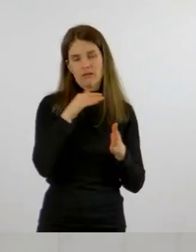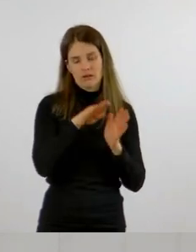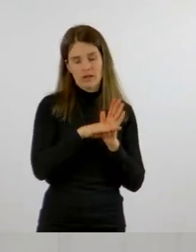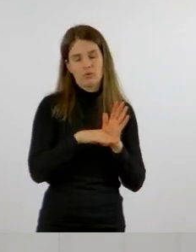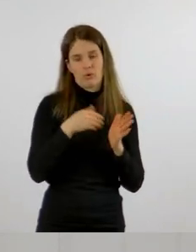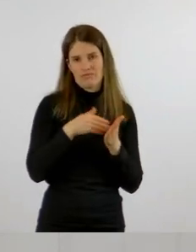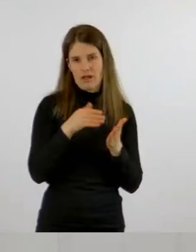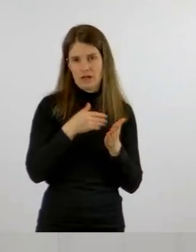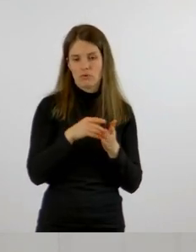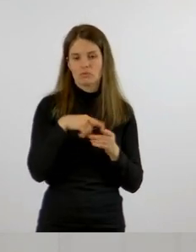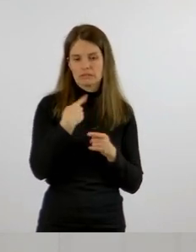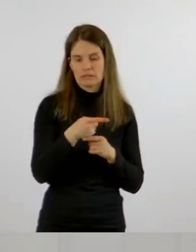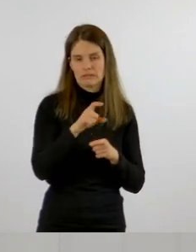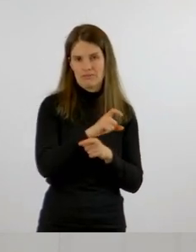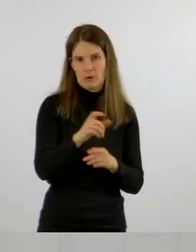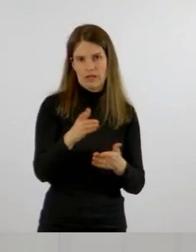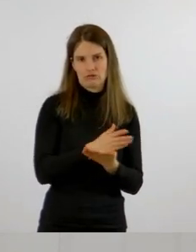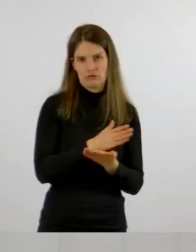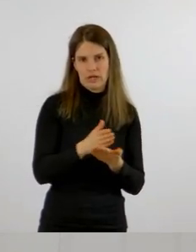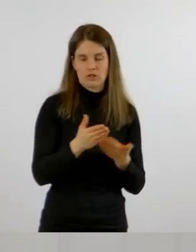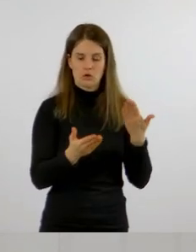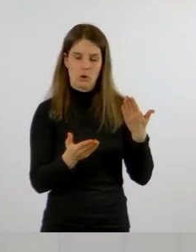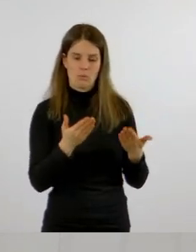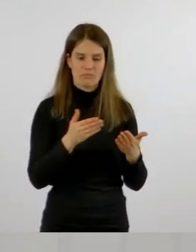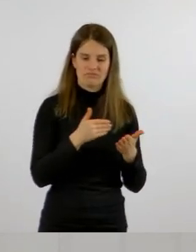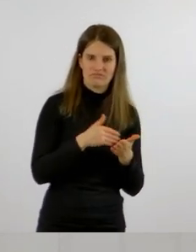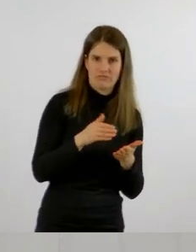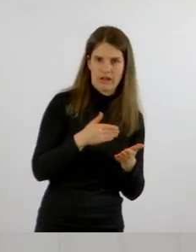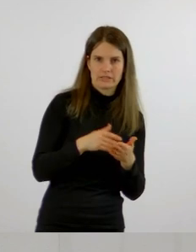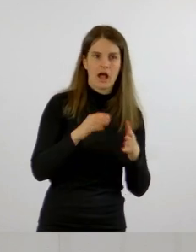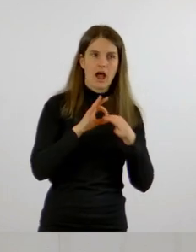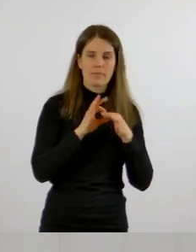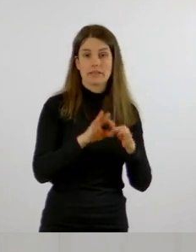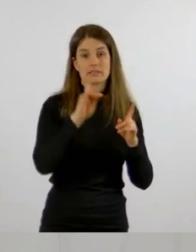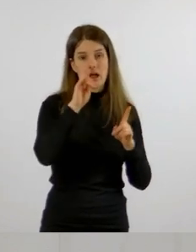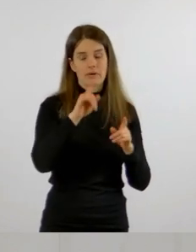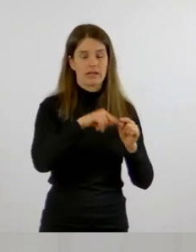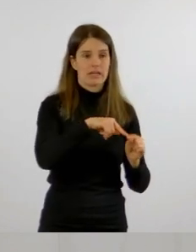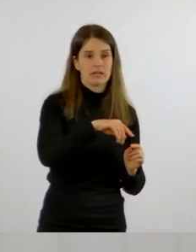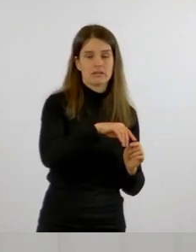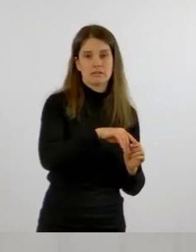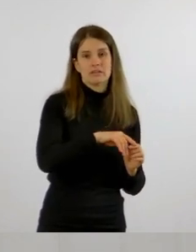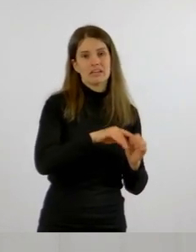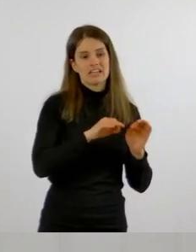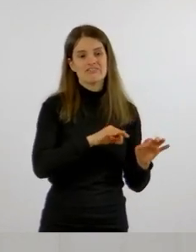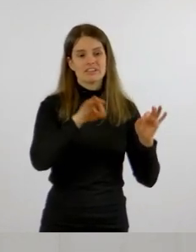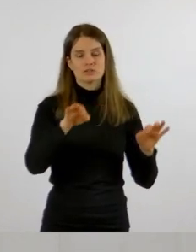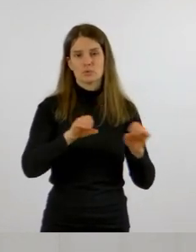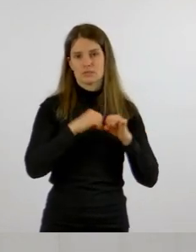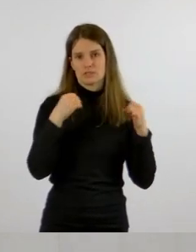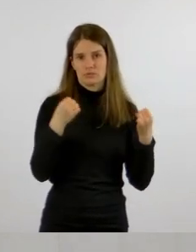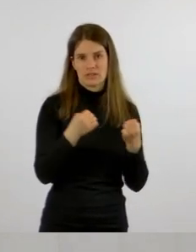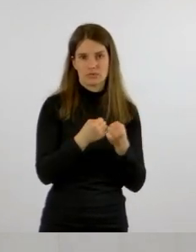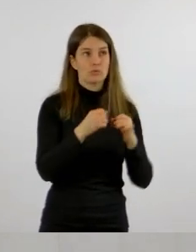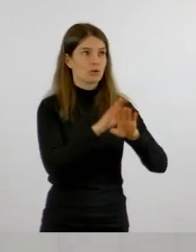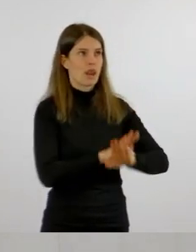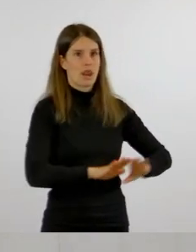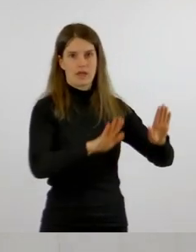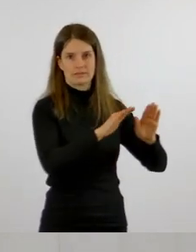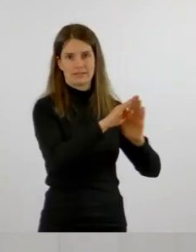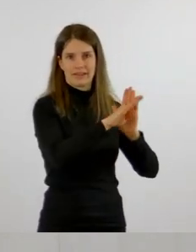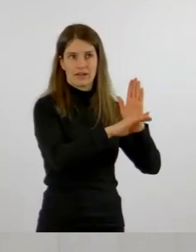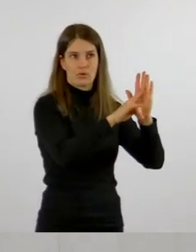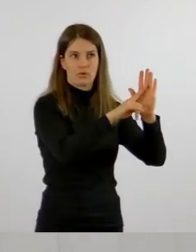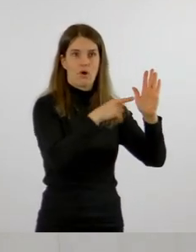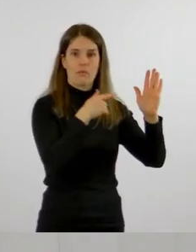werden dann nächste Woche entscheiden, je nach Infektionslage und je nach der Regelung des Landes, was wir davon